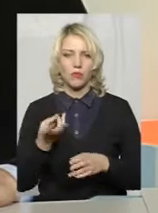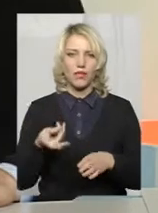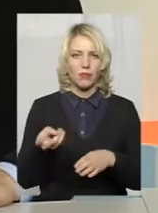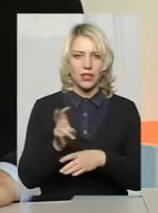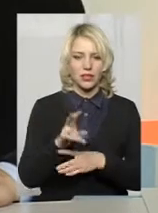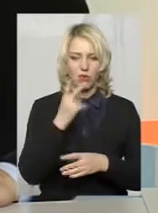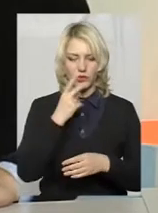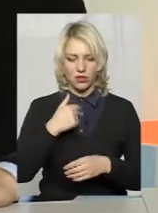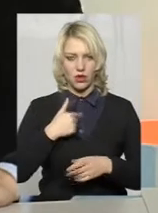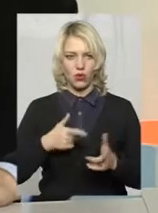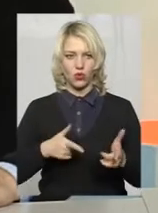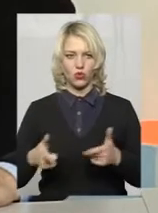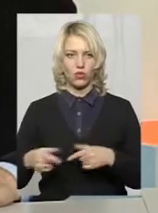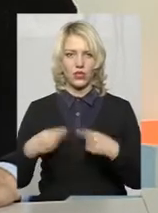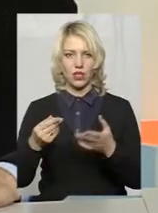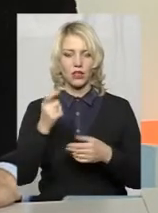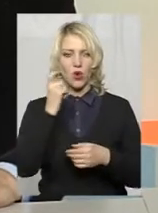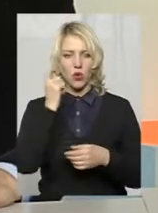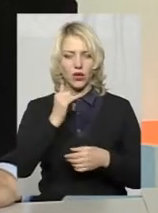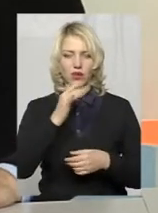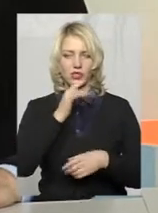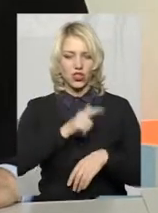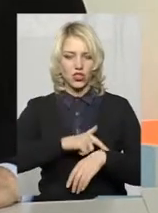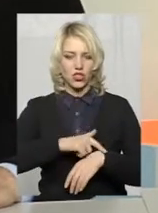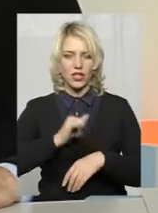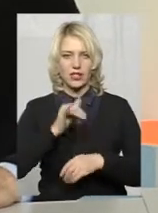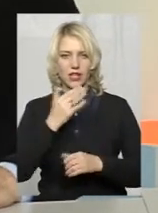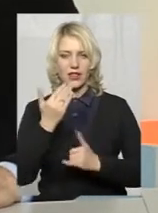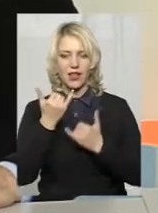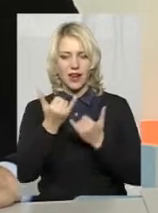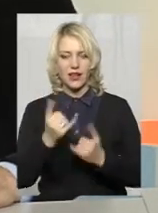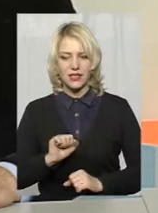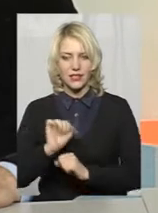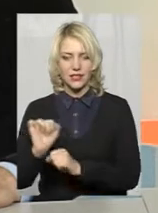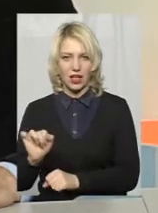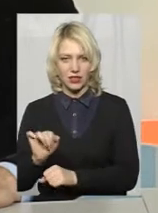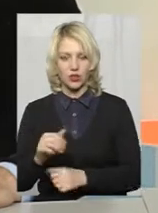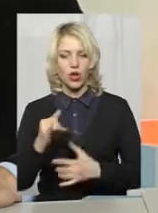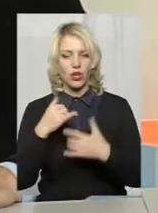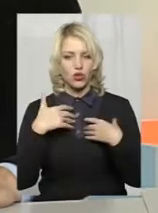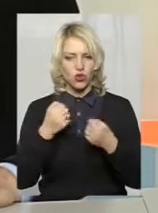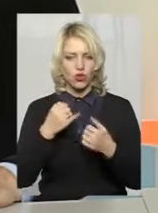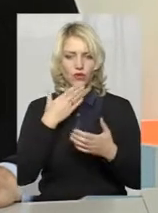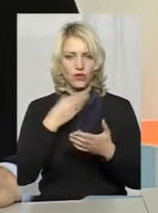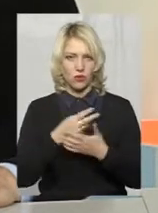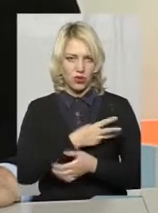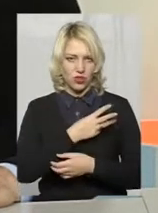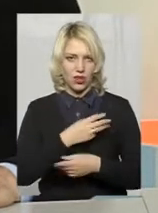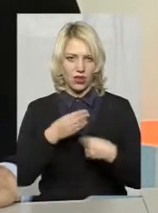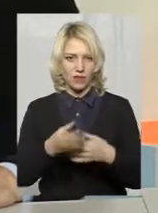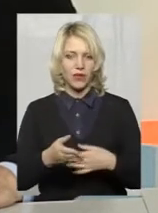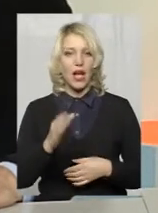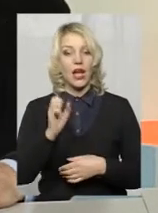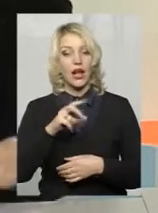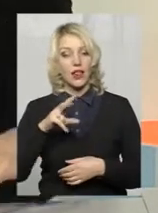дати країні час для її захисту, і час здоров'я, і, головне, своє бажання. Але